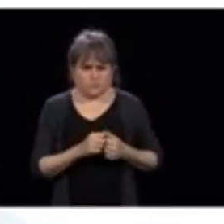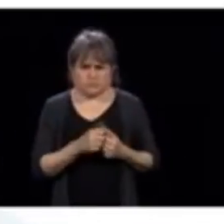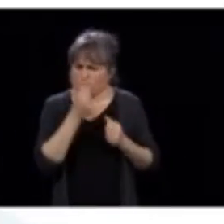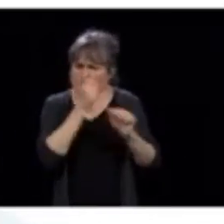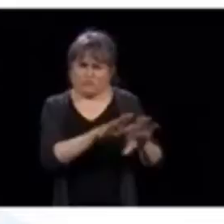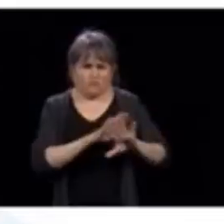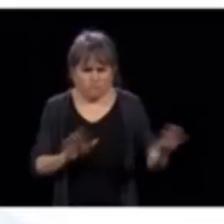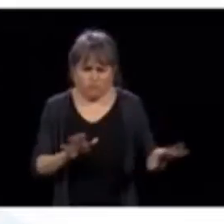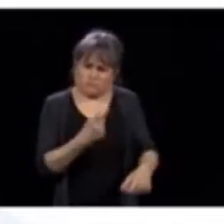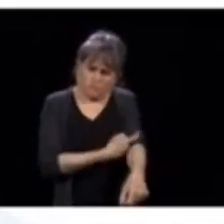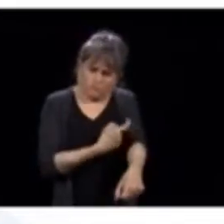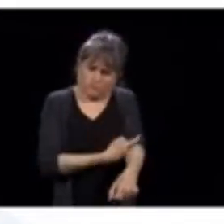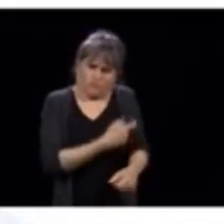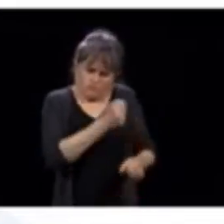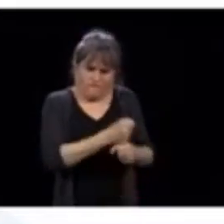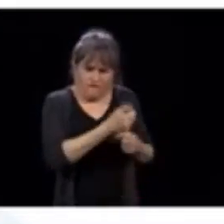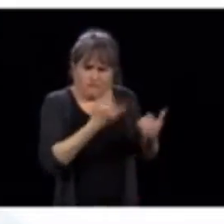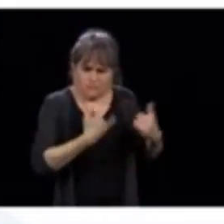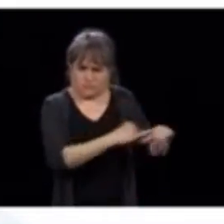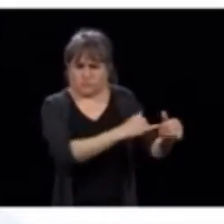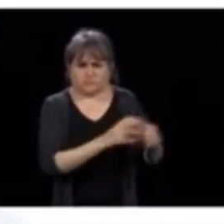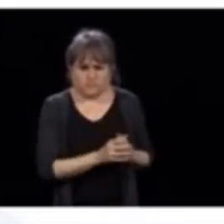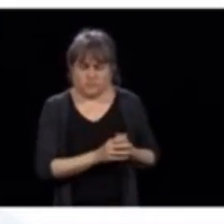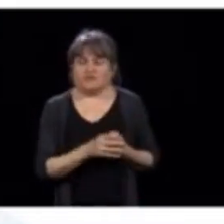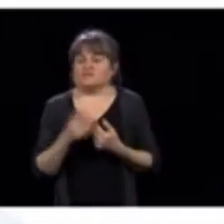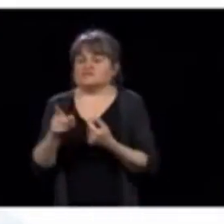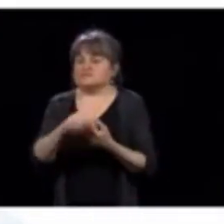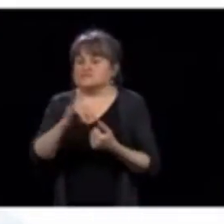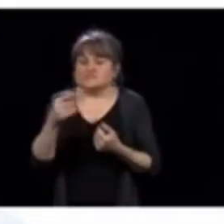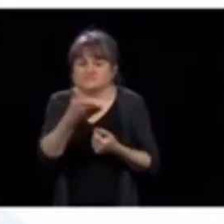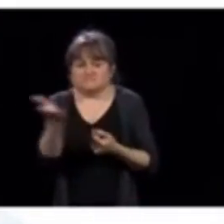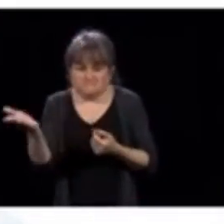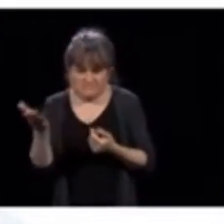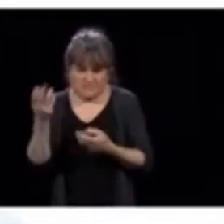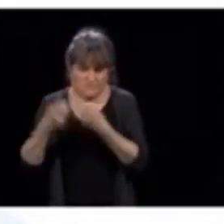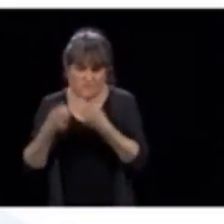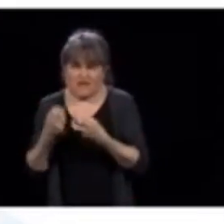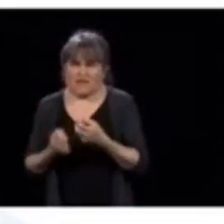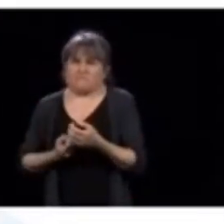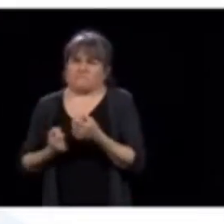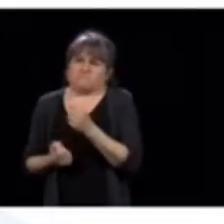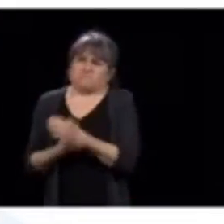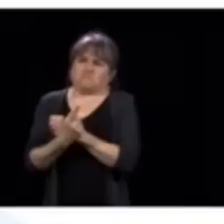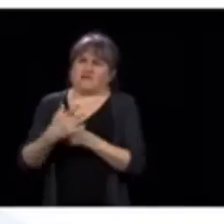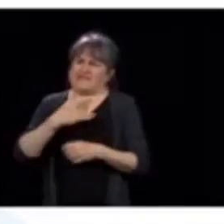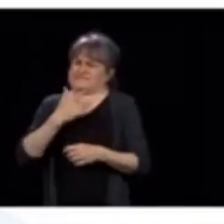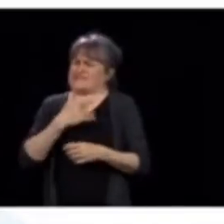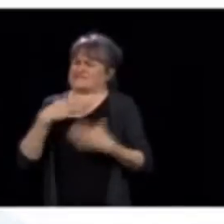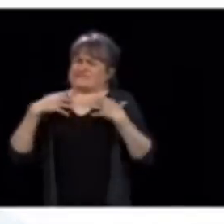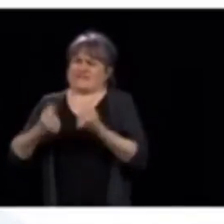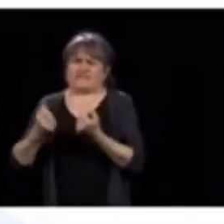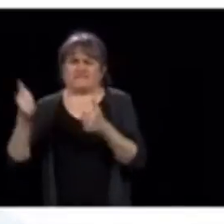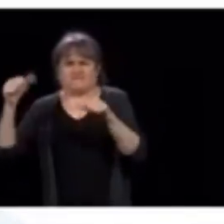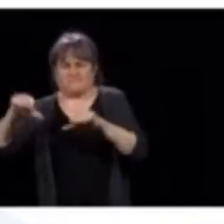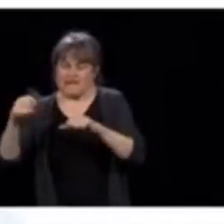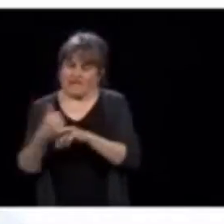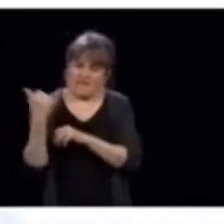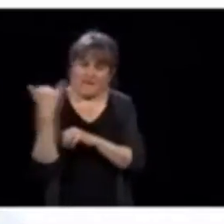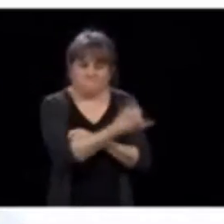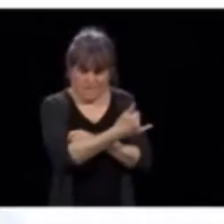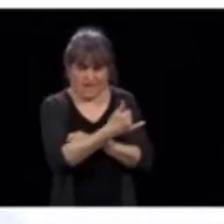sont là, et il faut les appeler. Il faut se rendre à l'urgence si on a des symptômes qui pourraient être très